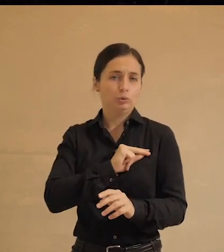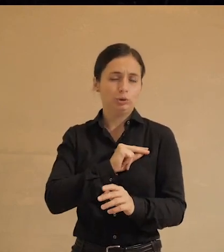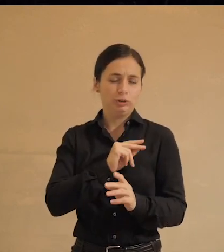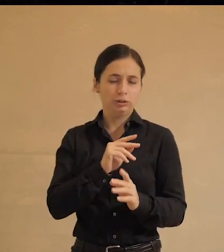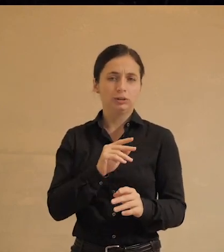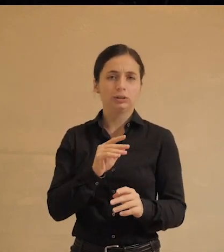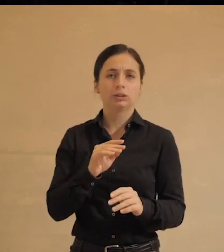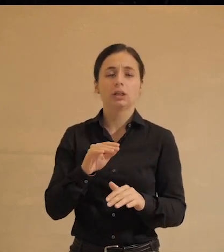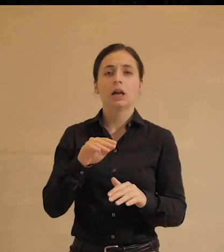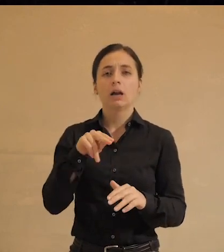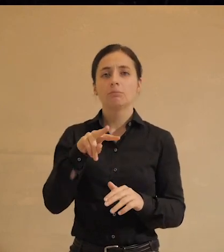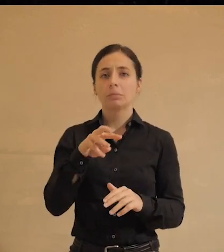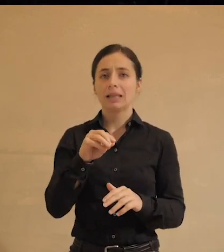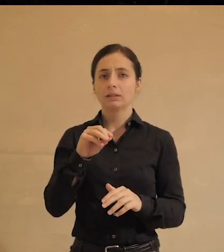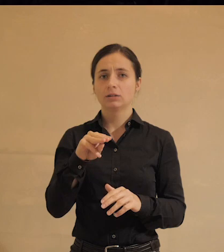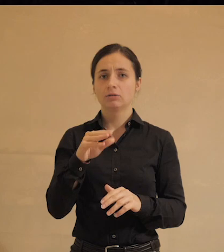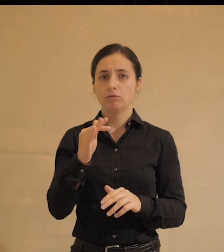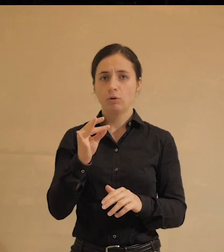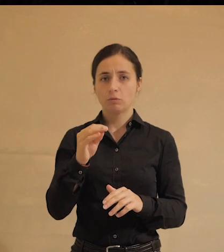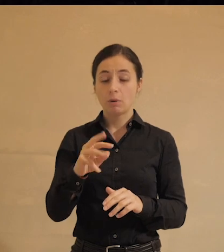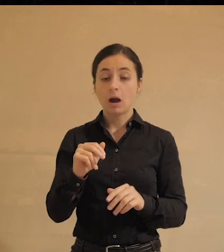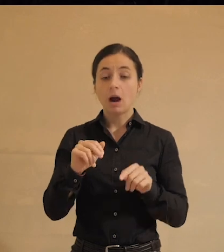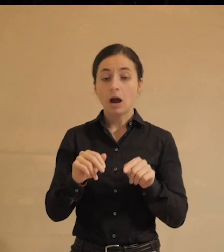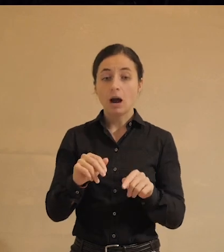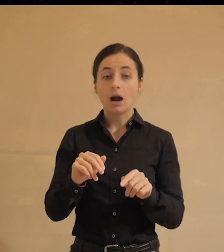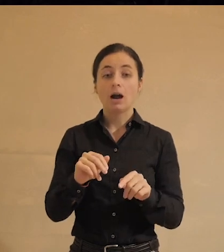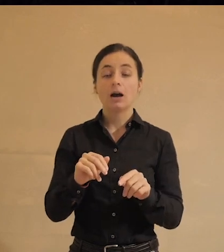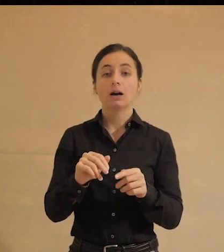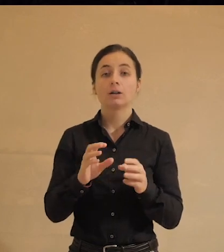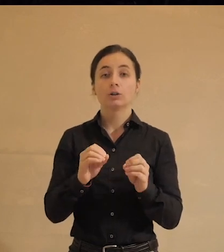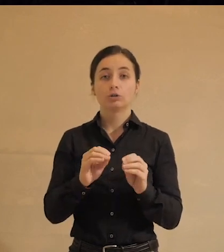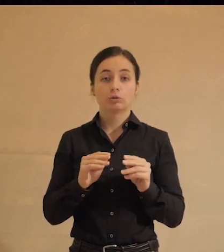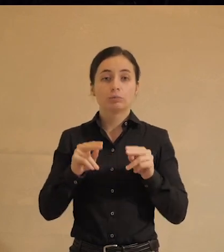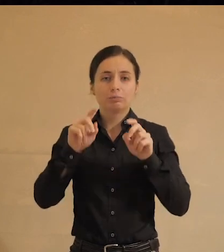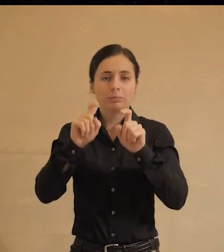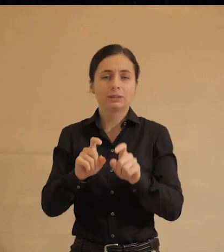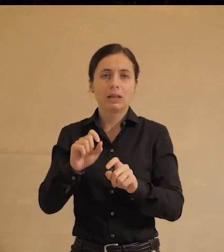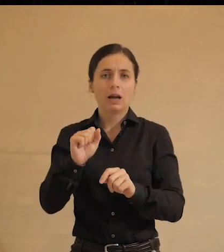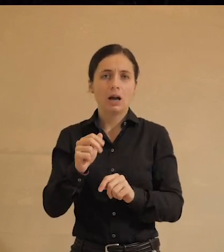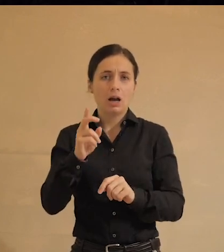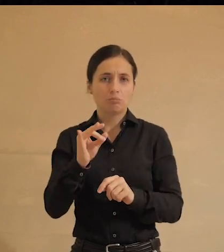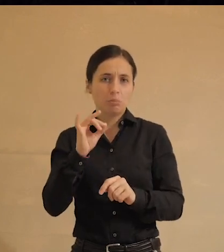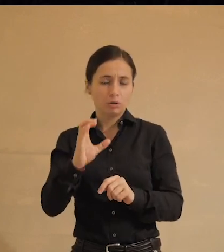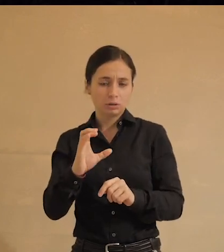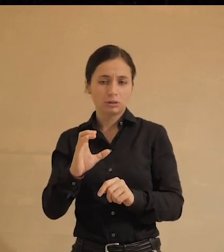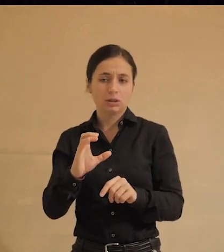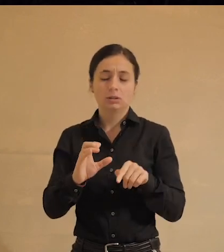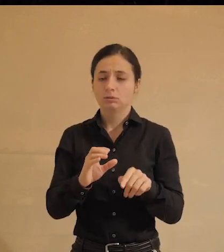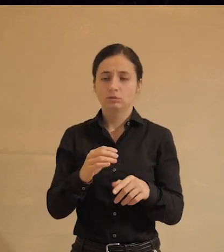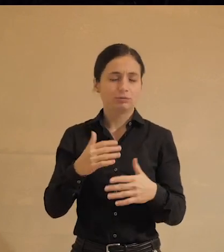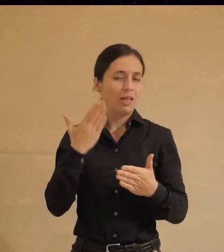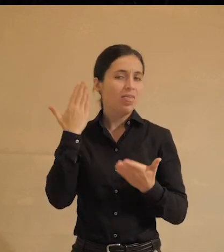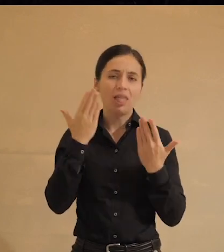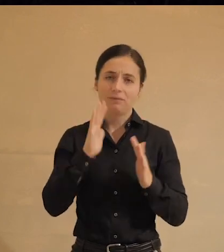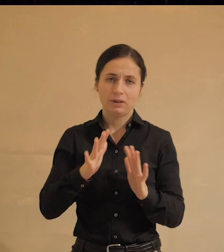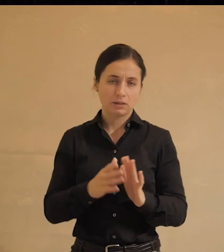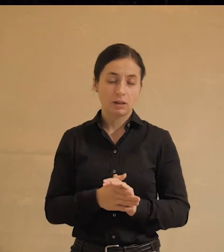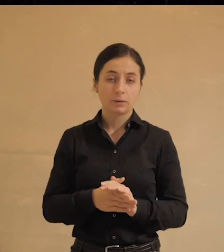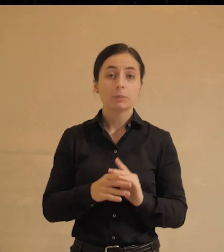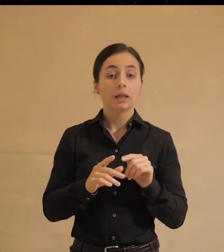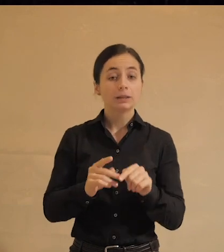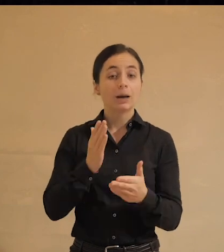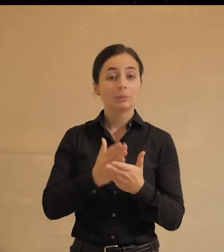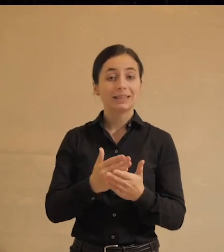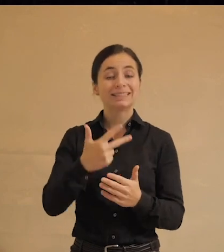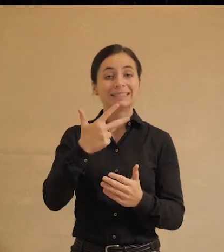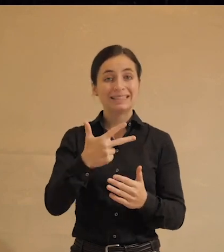Она и при жизни не отличалась темпераментом, а с тех пор, как Абазова посадили, который этим вроде как заведовал, вообще там стало не весело. Но, значит, там